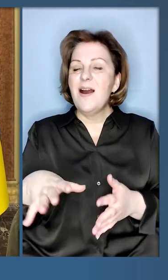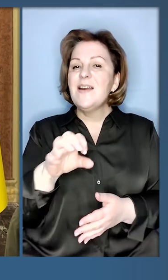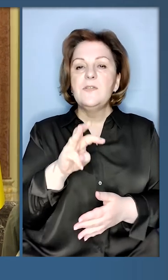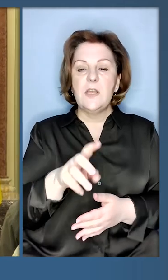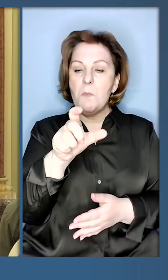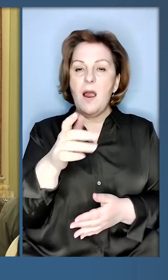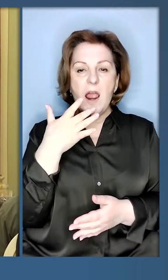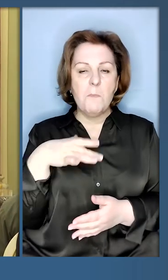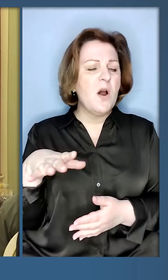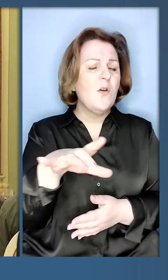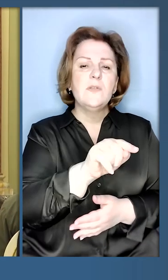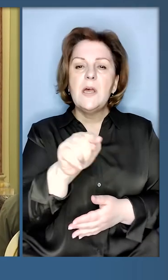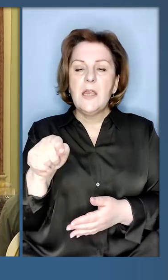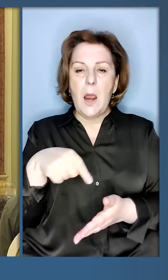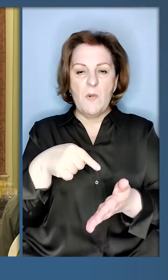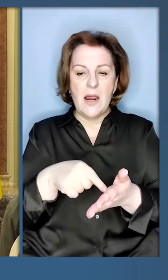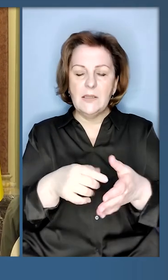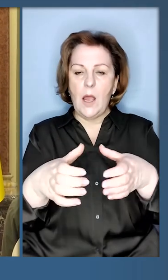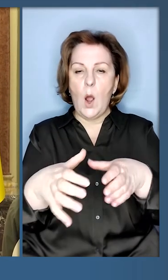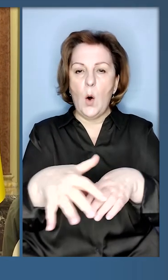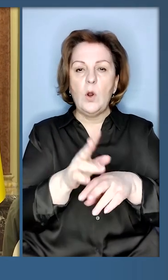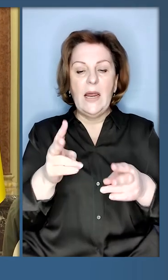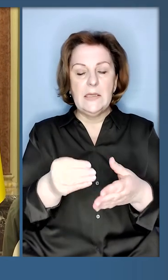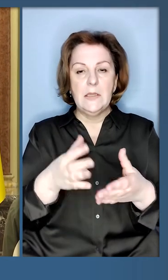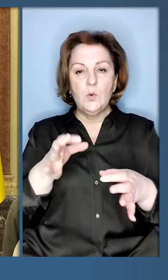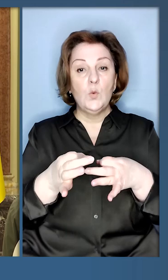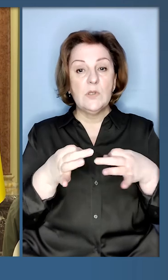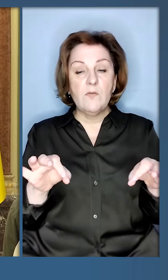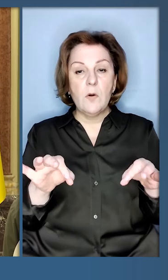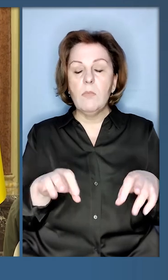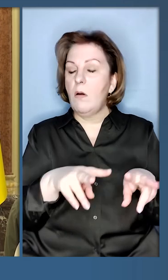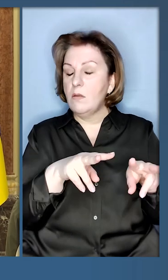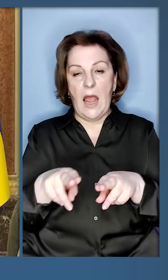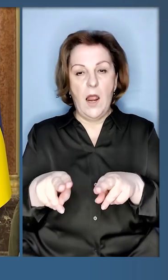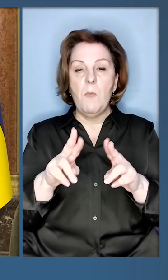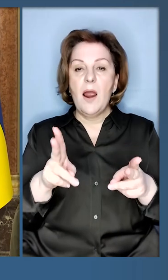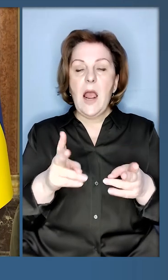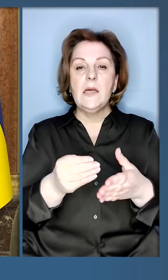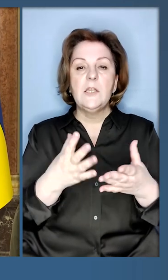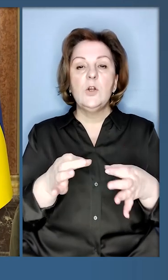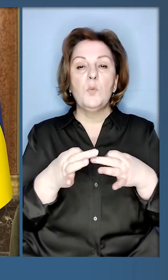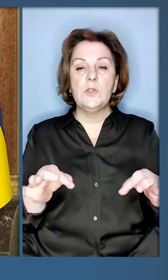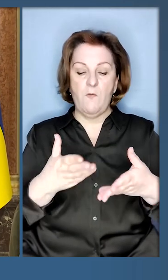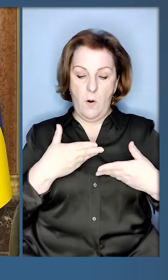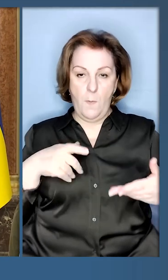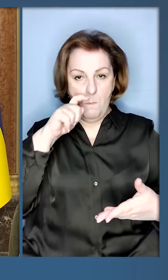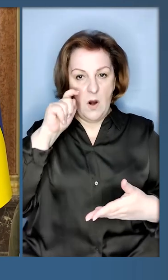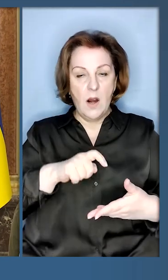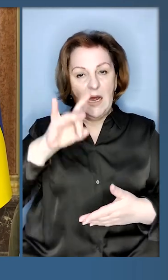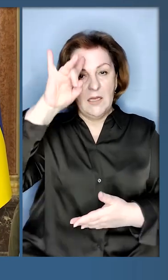усім американцям в усіх містах і громадах, які цінують свободу так само, як цінуємо її ми.